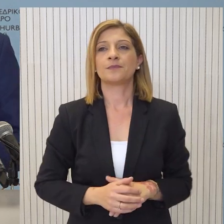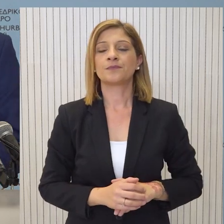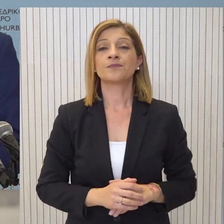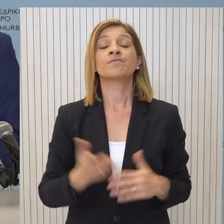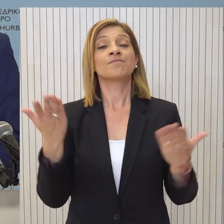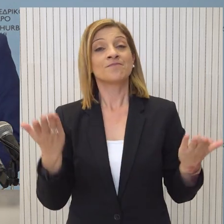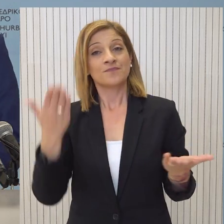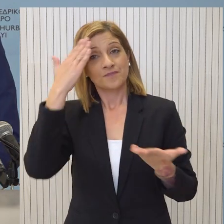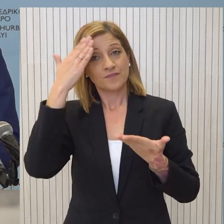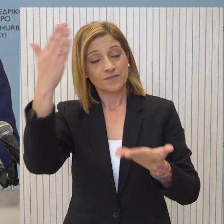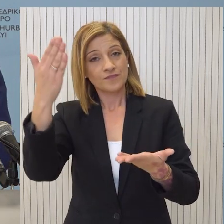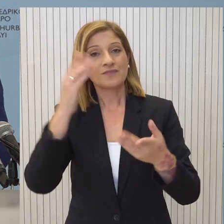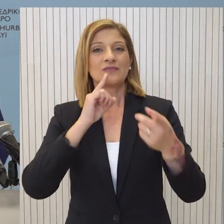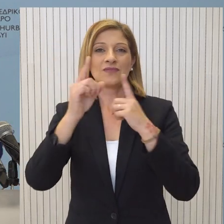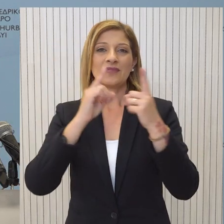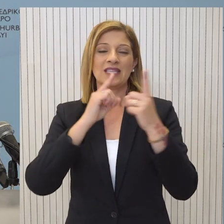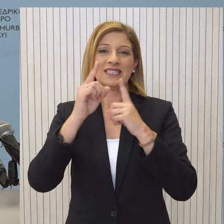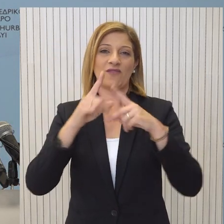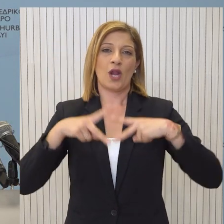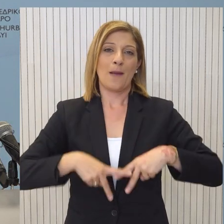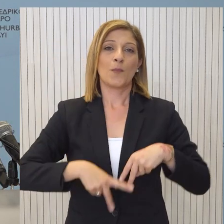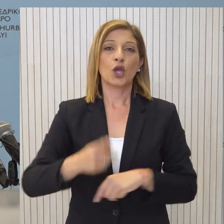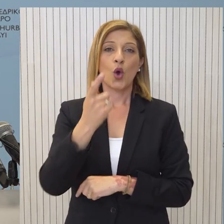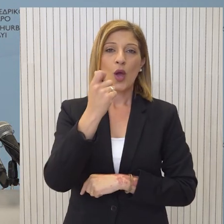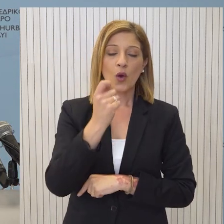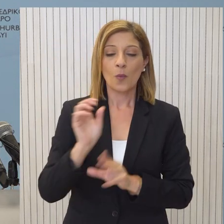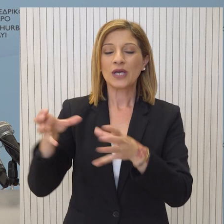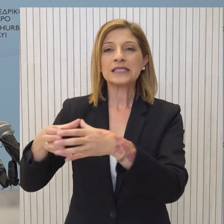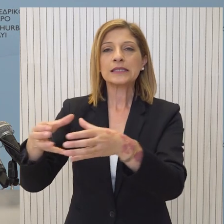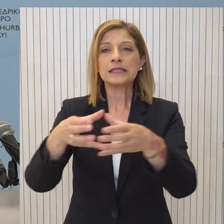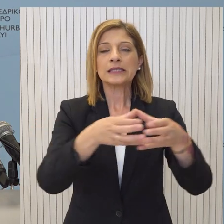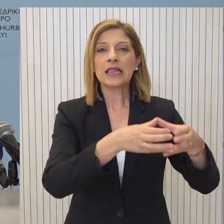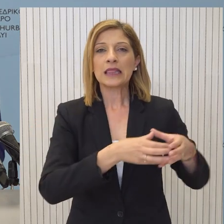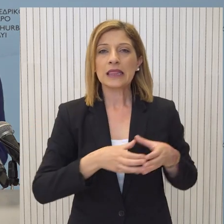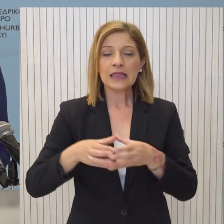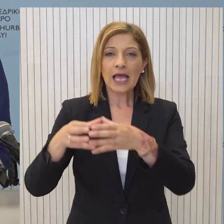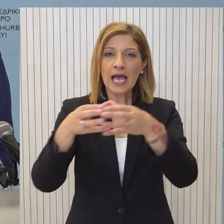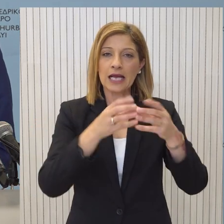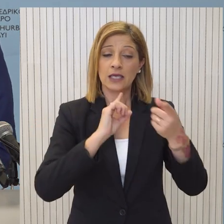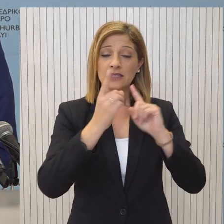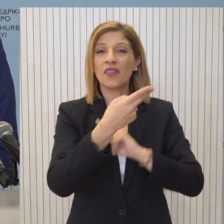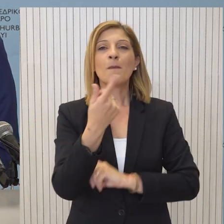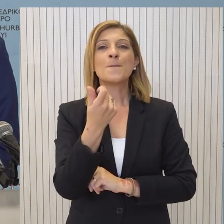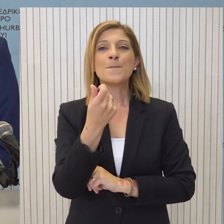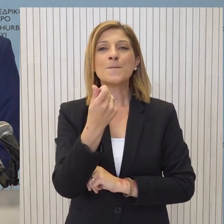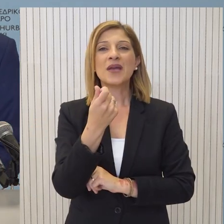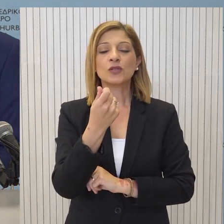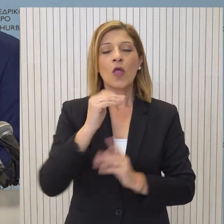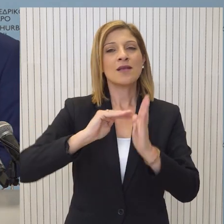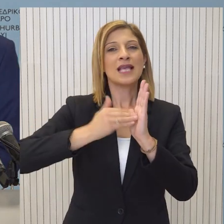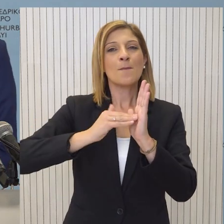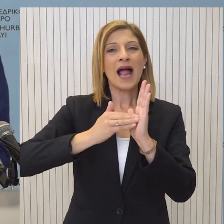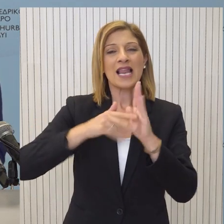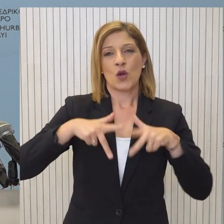Χαιρετίζουμε την επίτευξη συμφωνίας μεταξύ του Υπουργείου Οικονομικών και των Συνδικαλιστικών Οργανώσεων σχετικά με την μισθολογική ανέλυξη υπαλλήλων